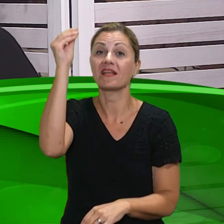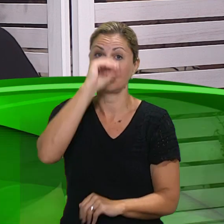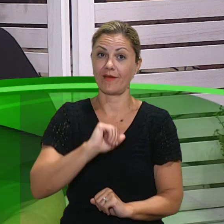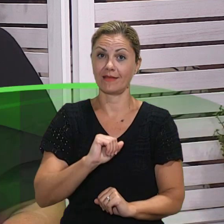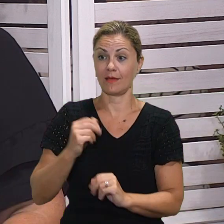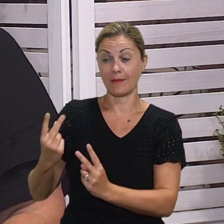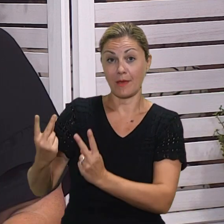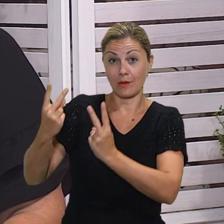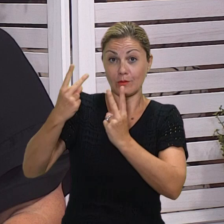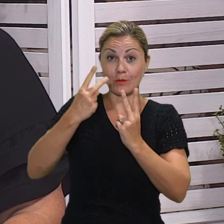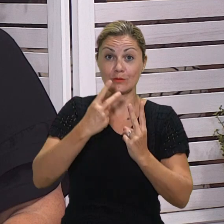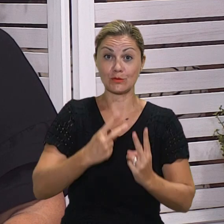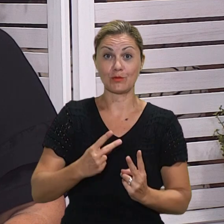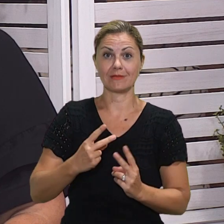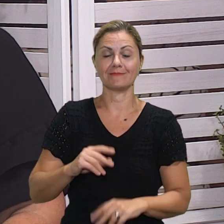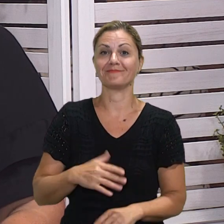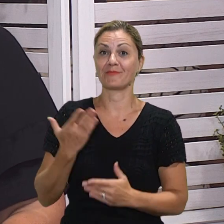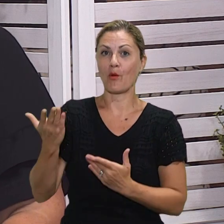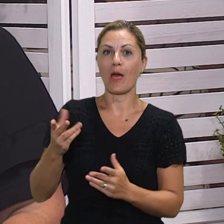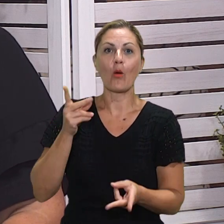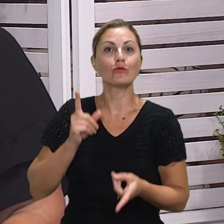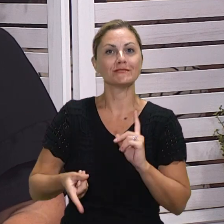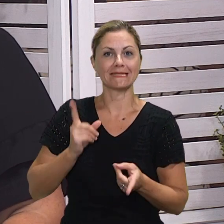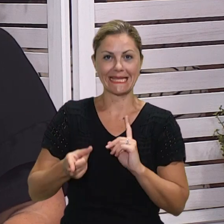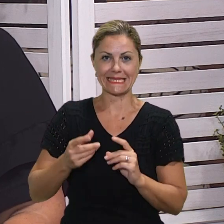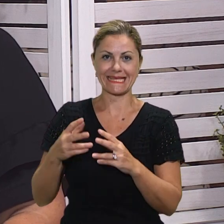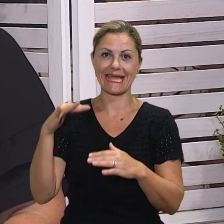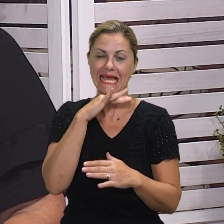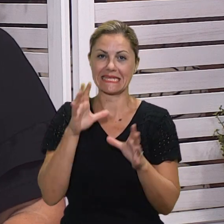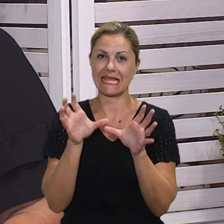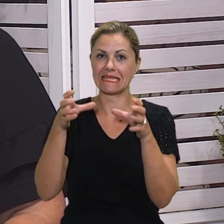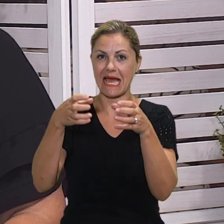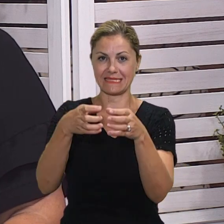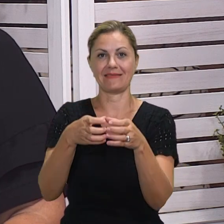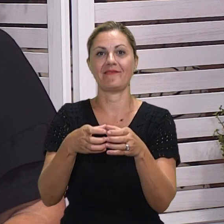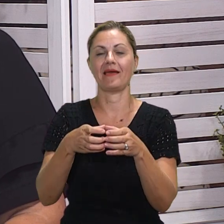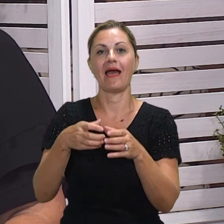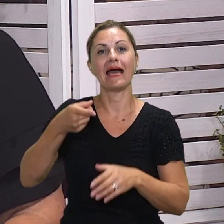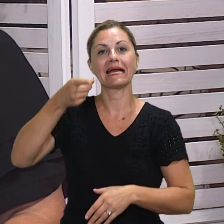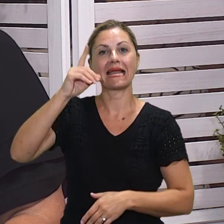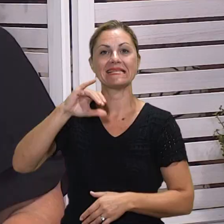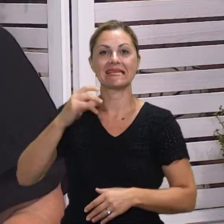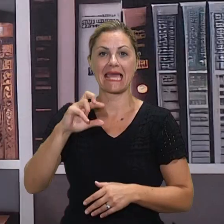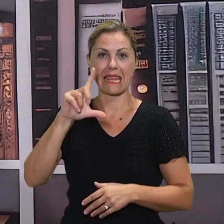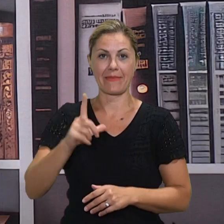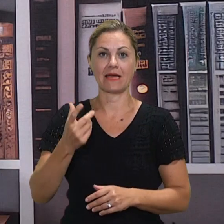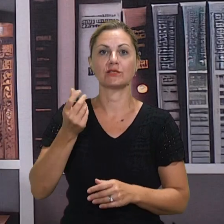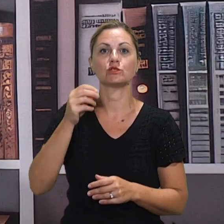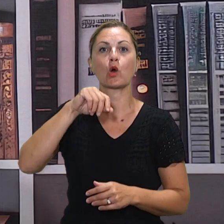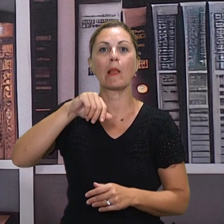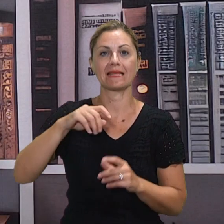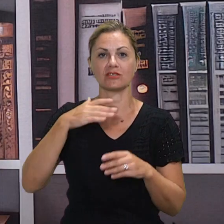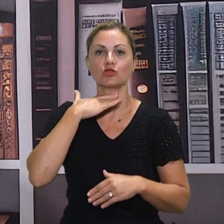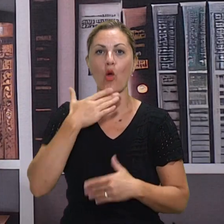A s nama ovdje u studiju gospodina Sanja Štrkivančić, učiteljica razredne nastave, osnovne škole, Kraljica Jelena u Solinu. Dobro večer, dobro nam